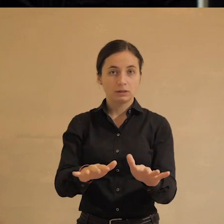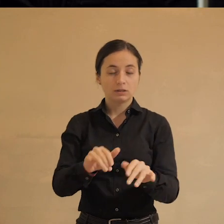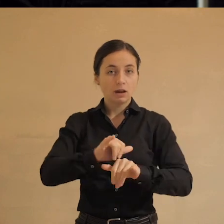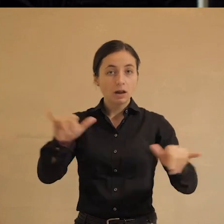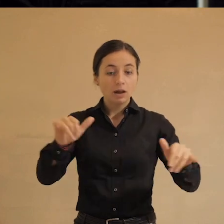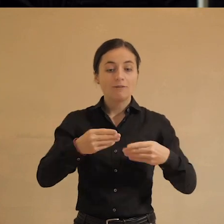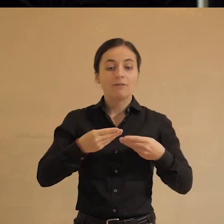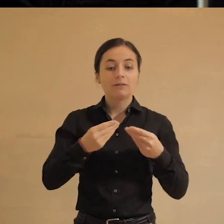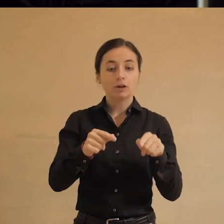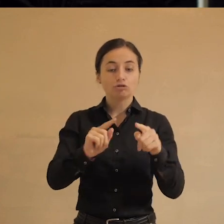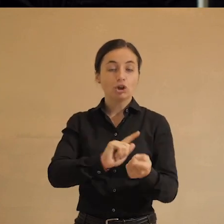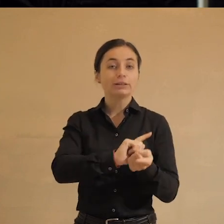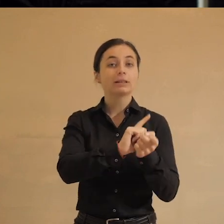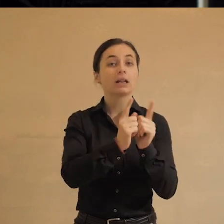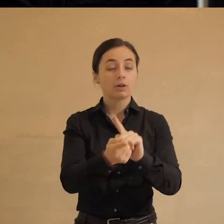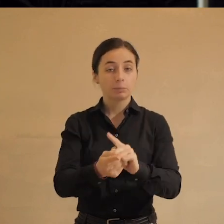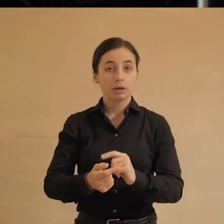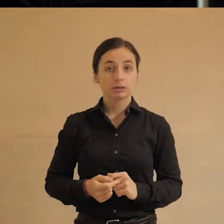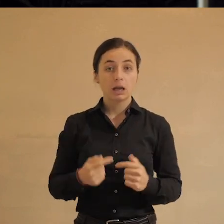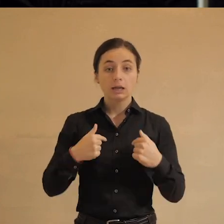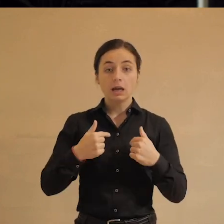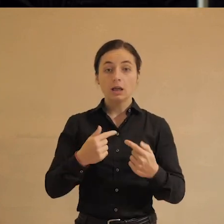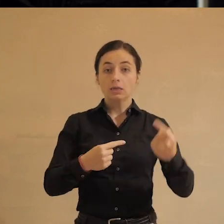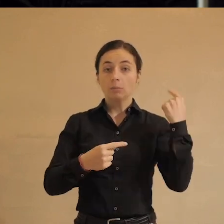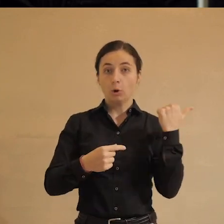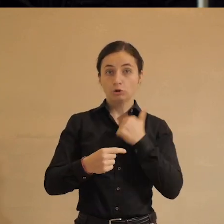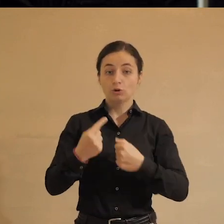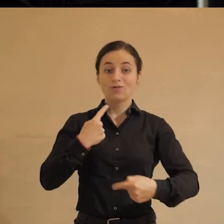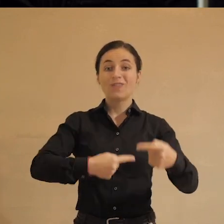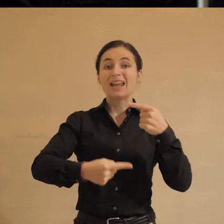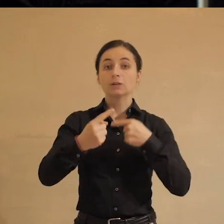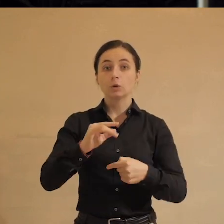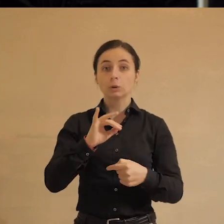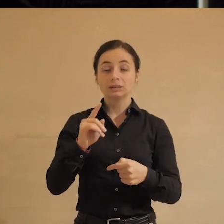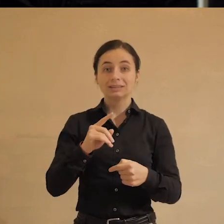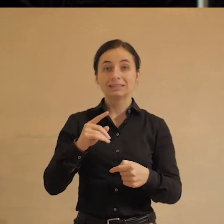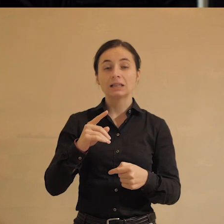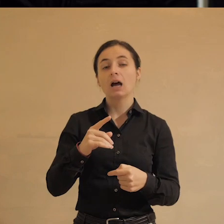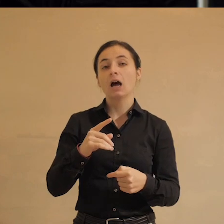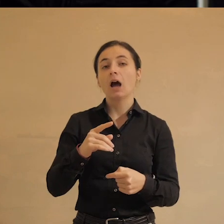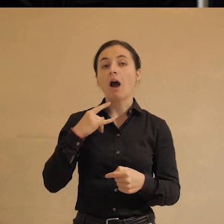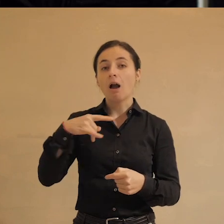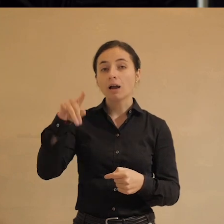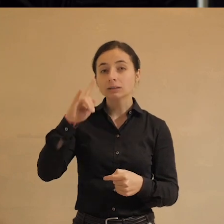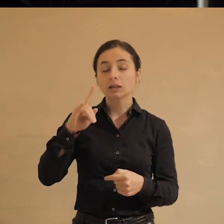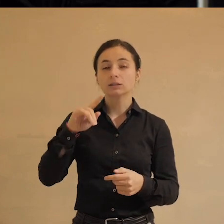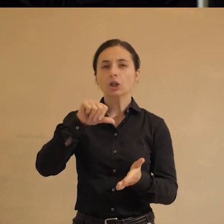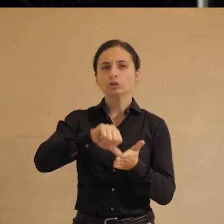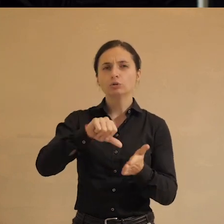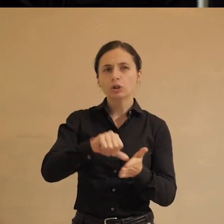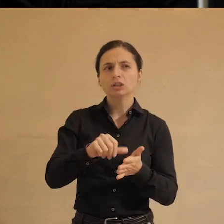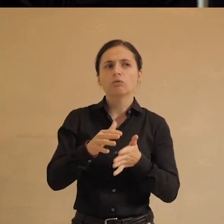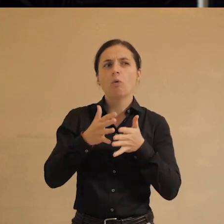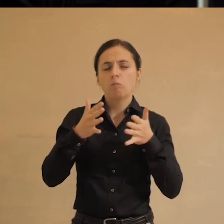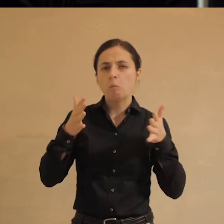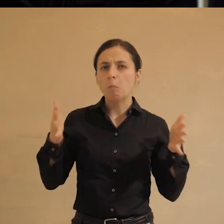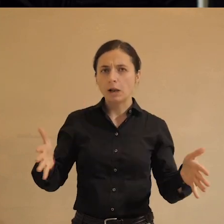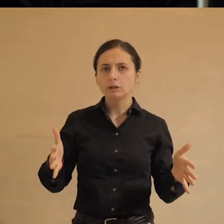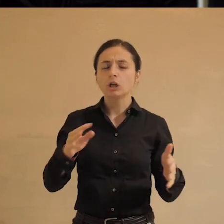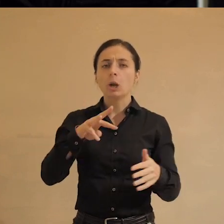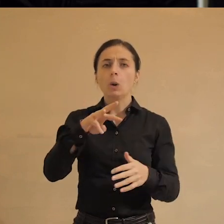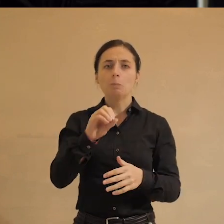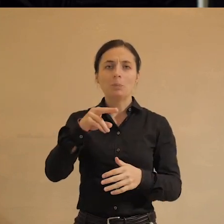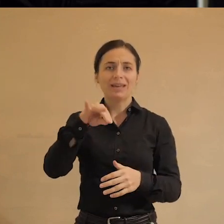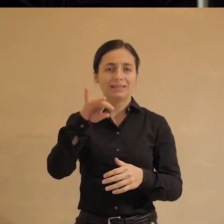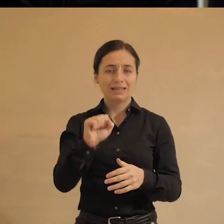на эти трансформации. Я только на прошлой неделе вернулась из Казахстана, участвовала там тоже в такой довольно большой медиа